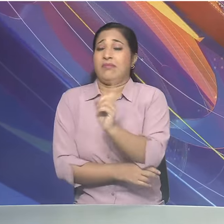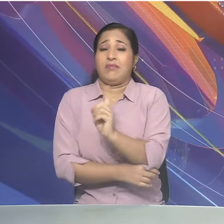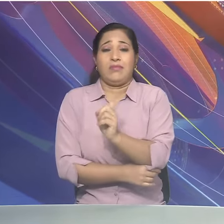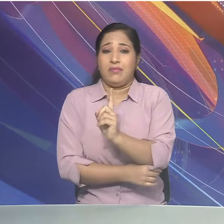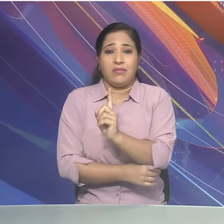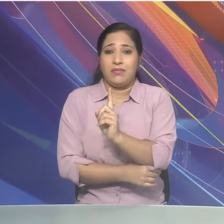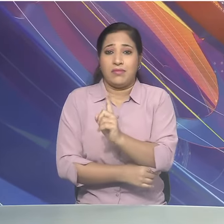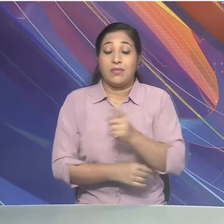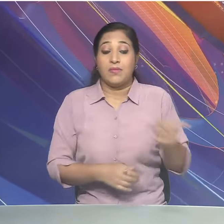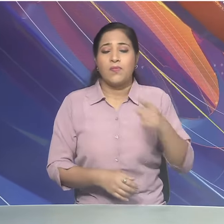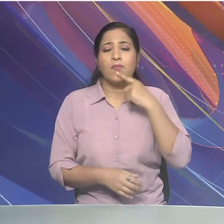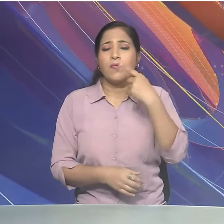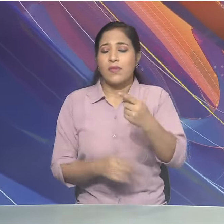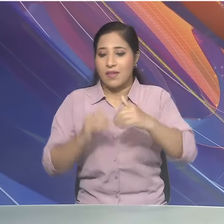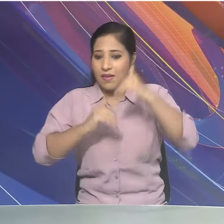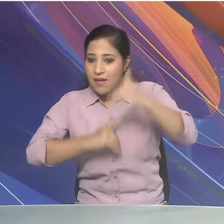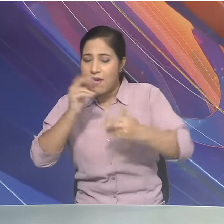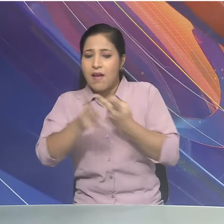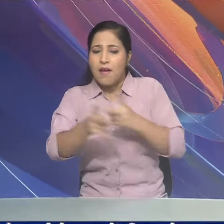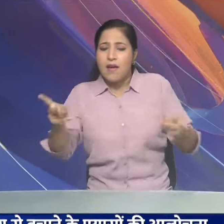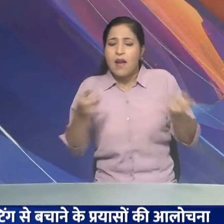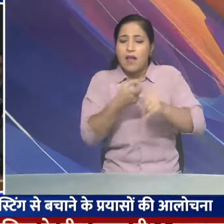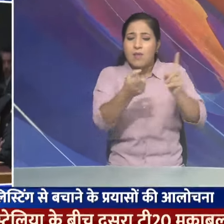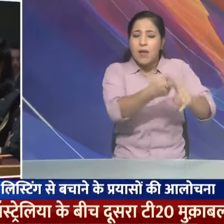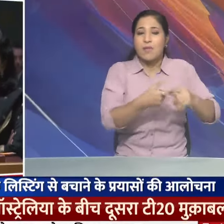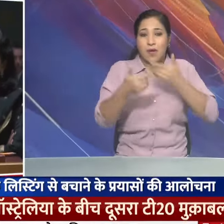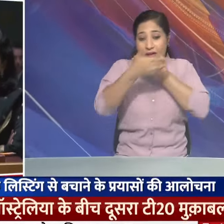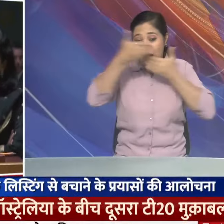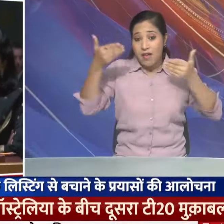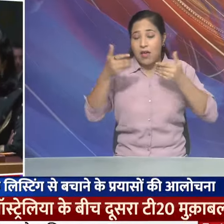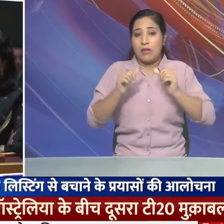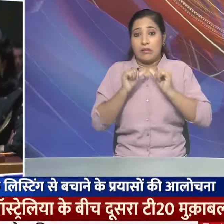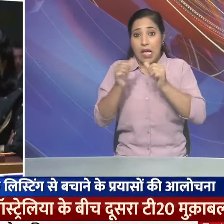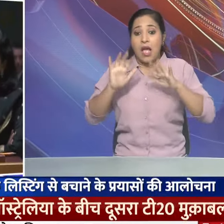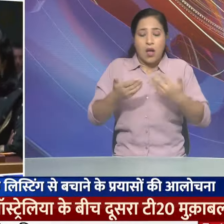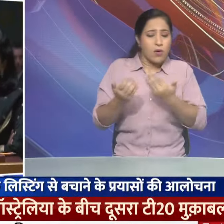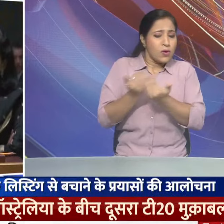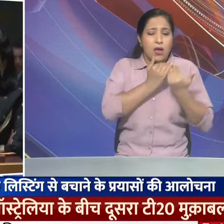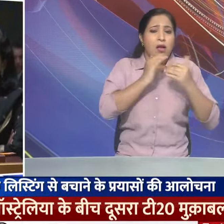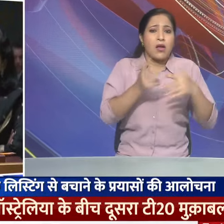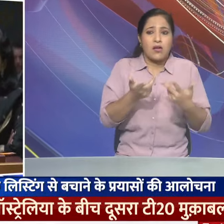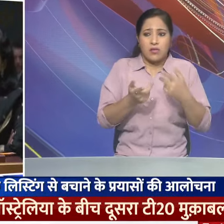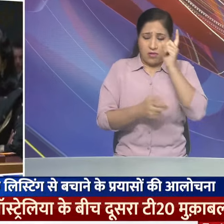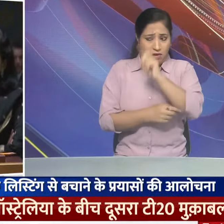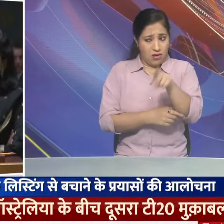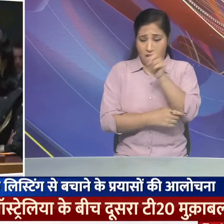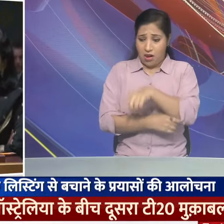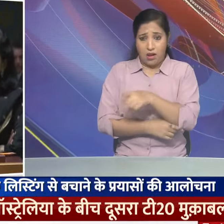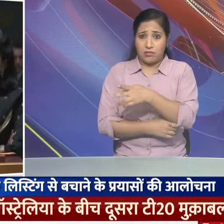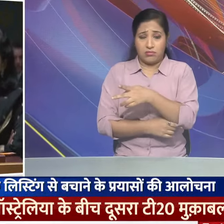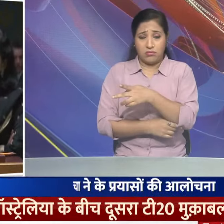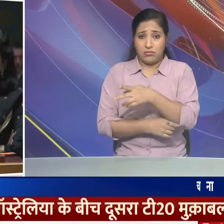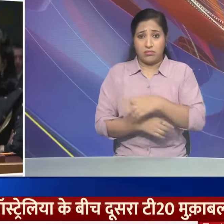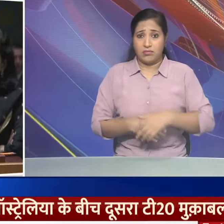उन्होंने राजनेतिक कारणों से आतंकियों को जवाब देहिस से बचाने को गलत बताया